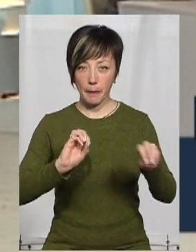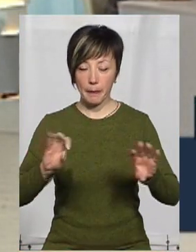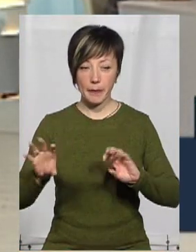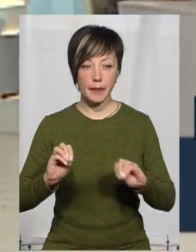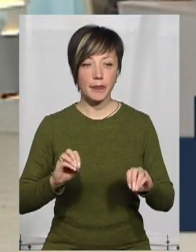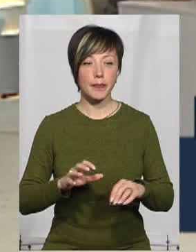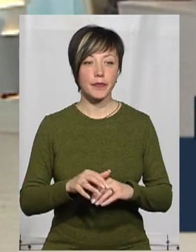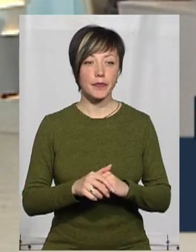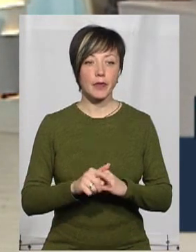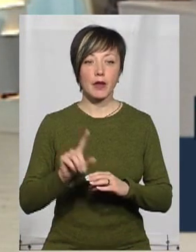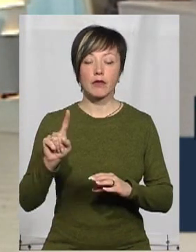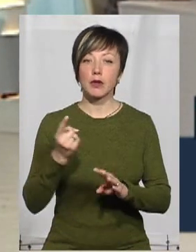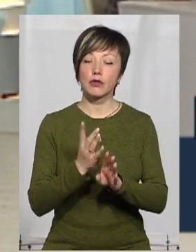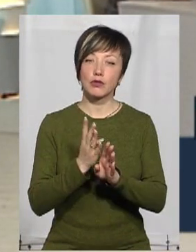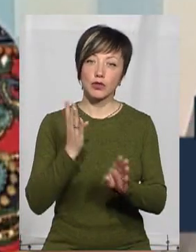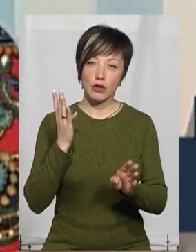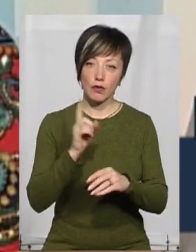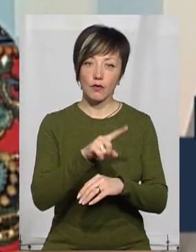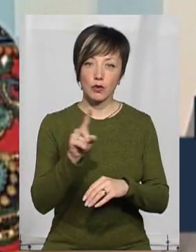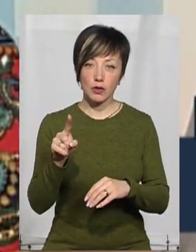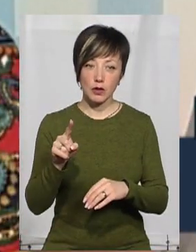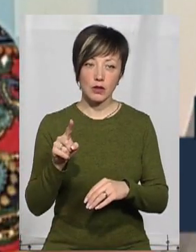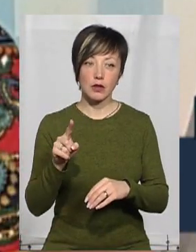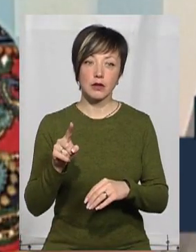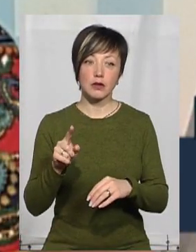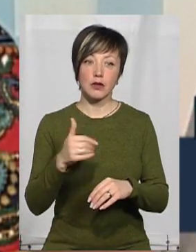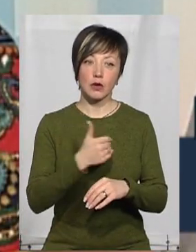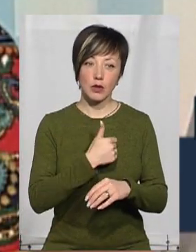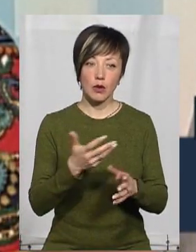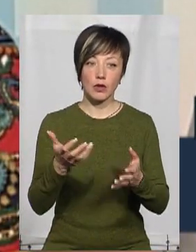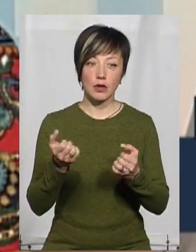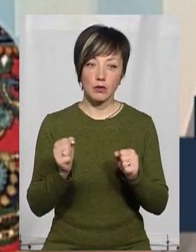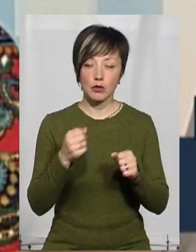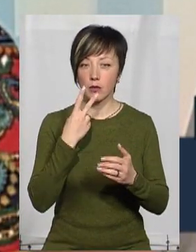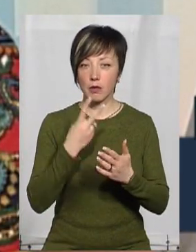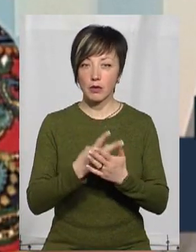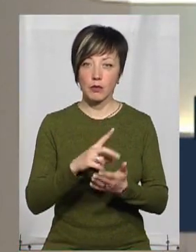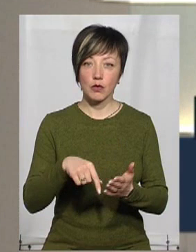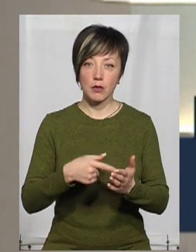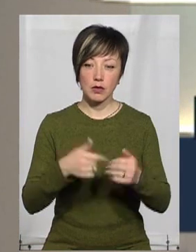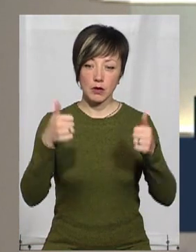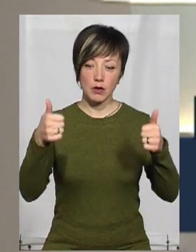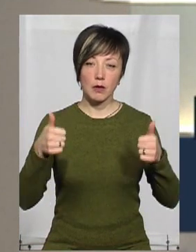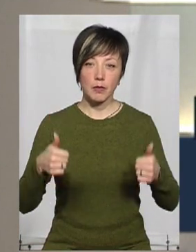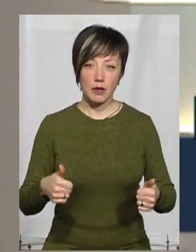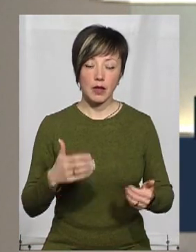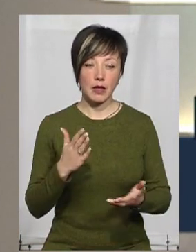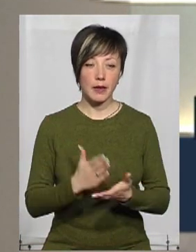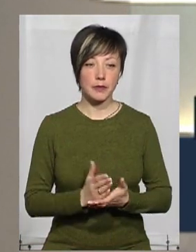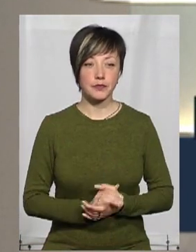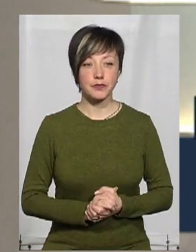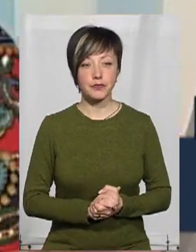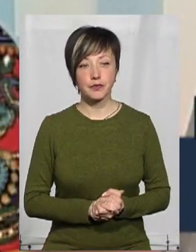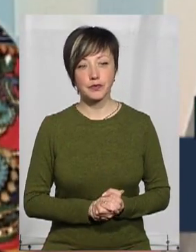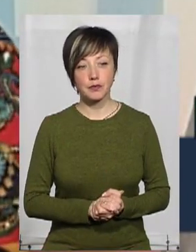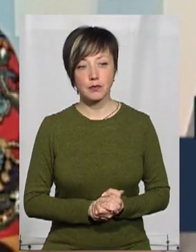в першу чергу, скажімо так, вони відгукнулися і отримали. Тобто, ви можете бачити, місту всіх під'їздах вони майже